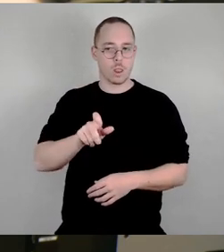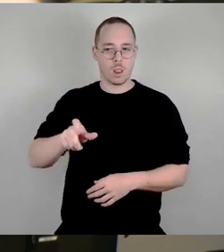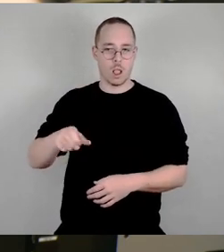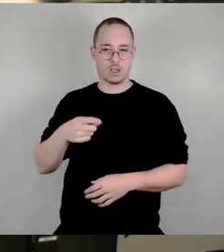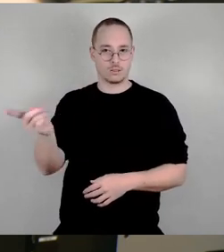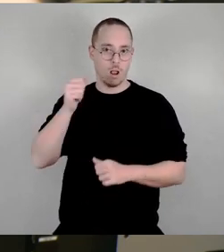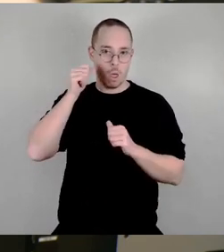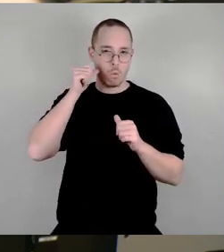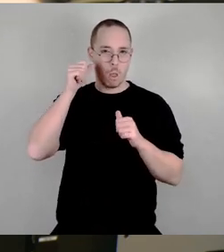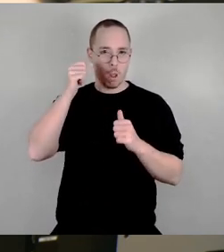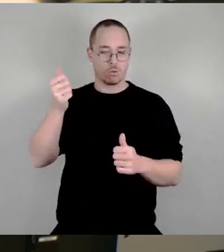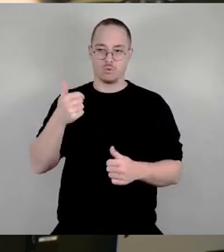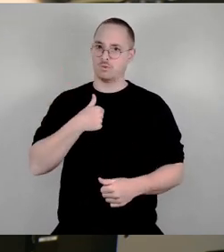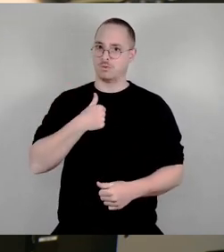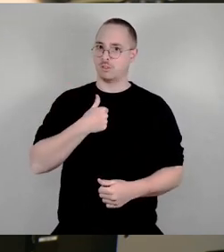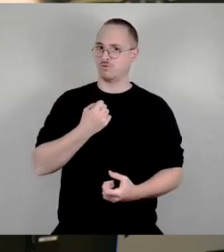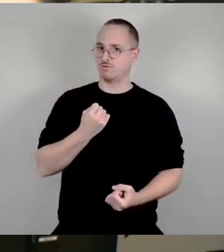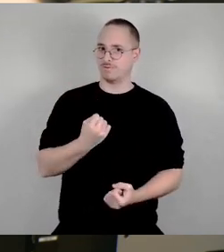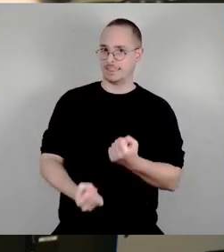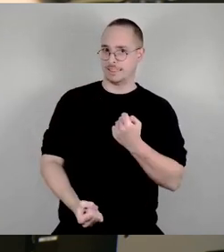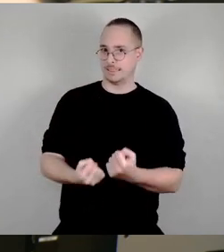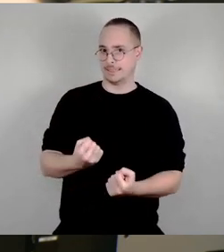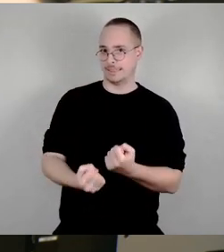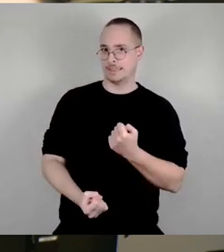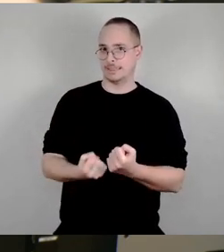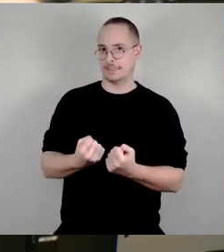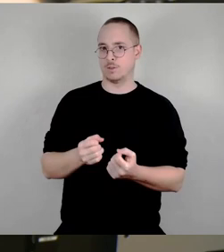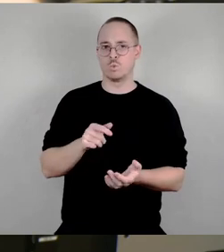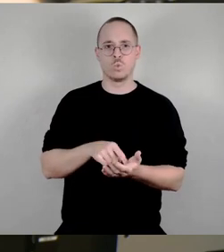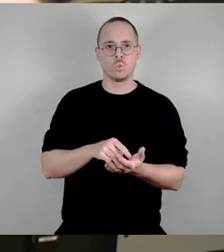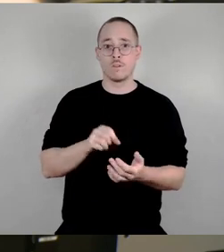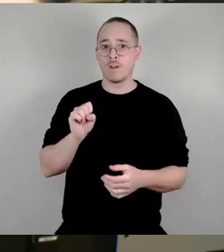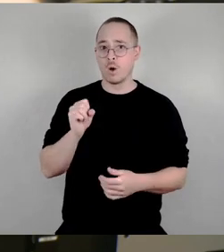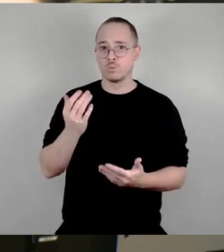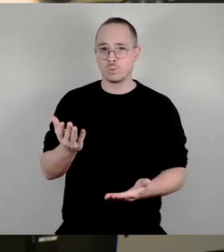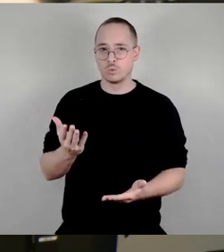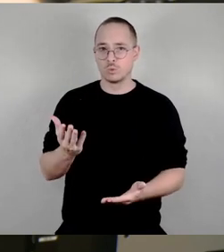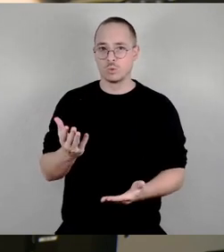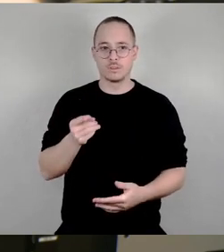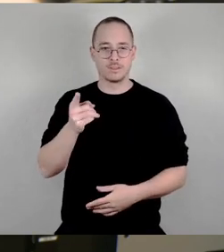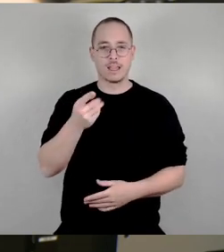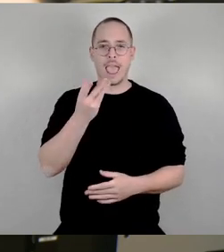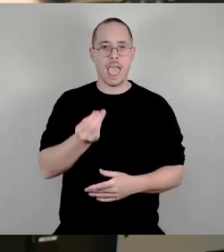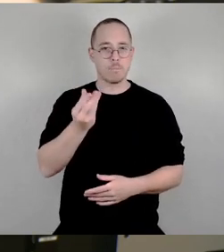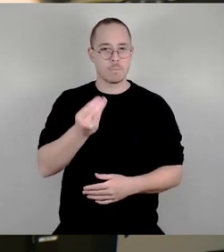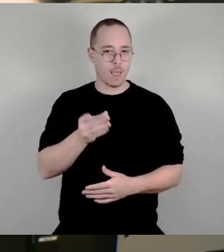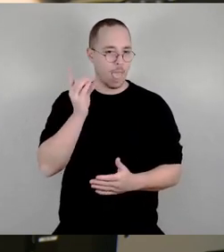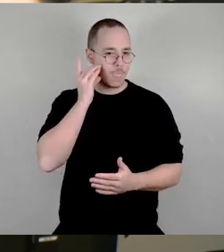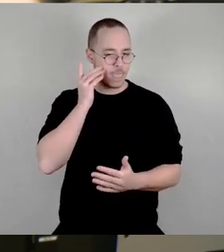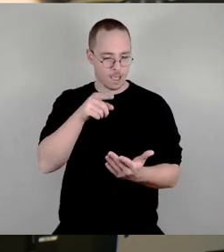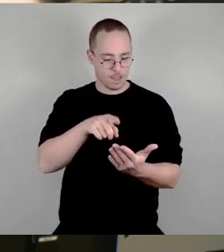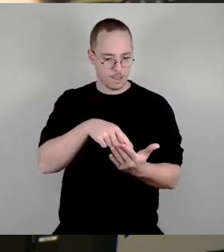gesagt für schwierig, weil wir wissen, es gibt momentan mit der App einfach schon nie wirklich die Möglichkeit zu kontrollieren, wer sich in der App